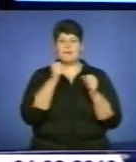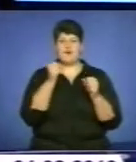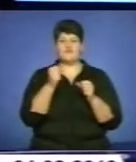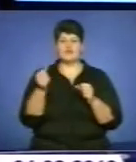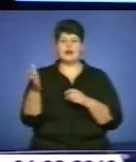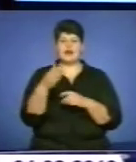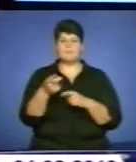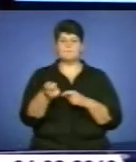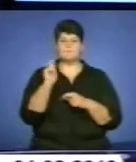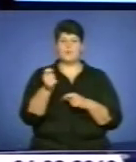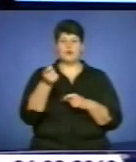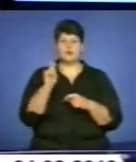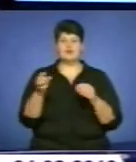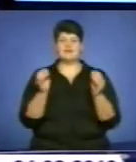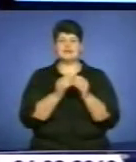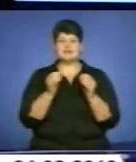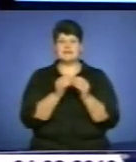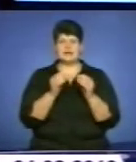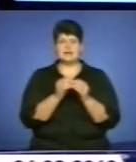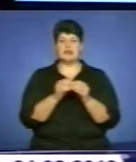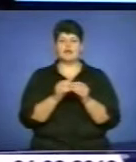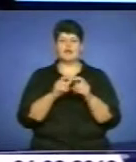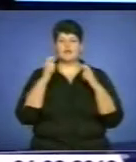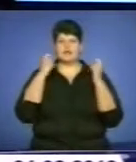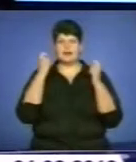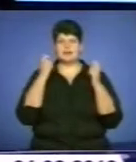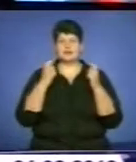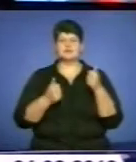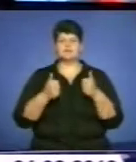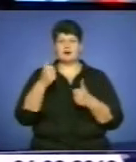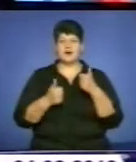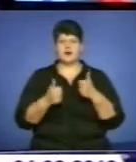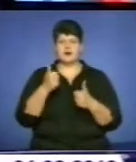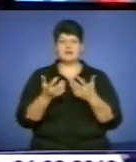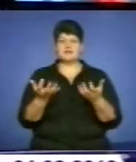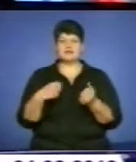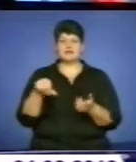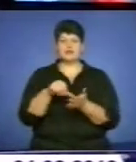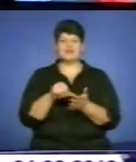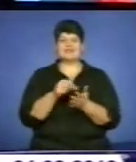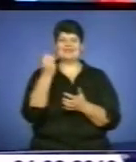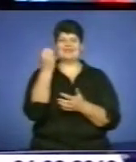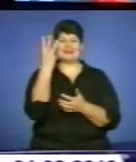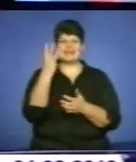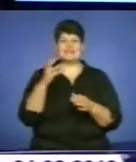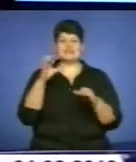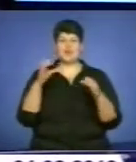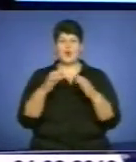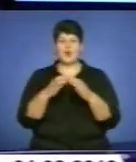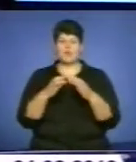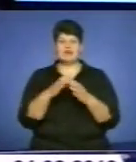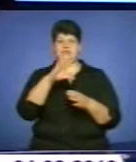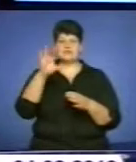У десятих ювілейних змаганнях із вилову риби на мормишку взяли участь 13 команд майже з усіх регіонів України.